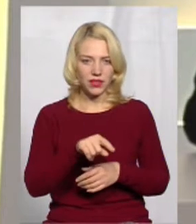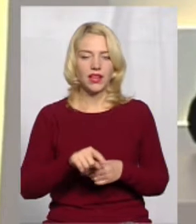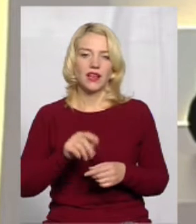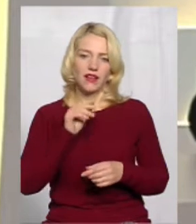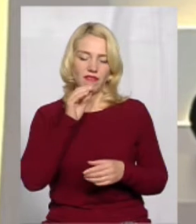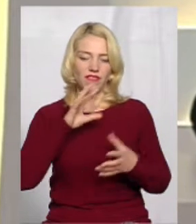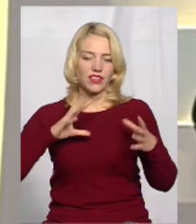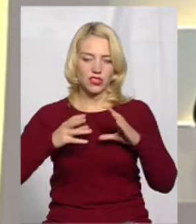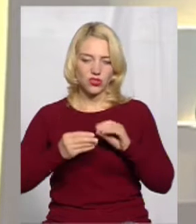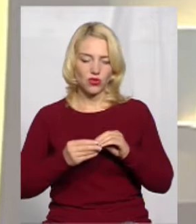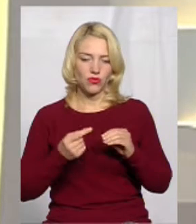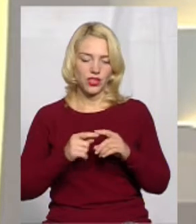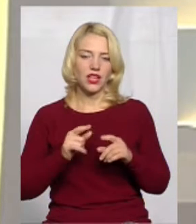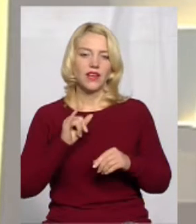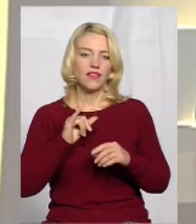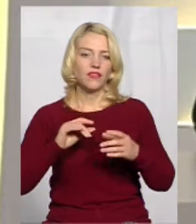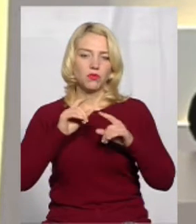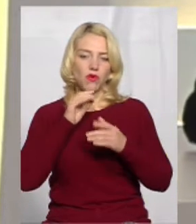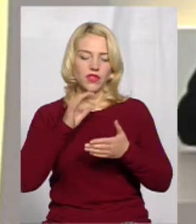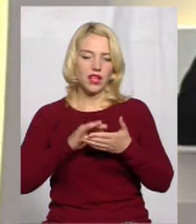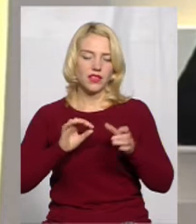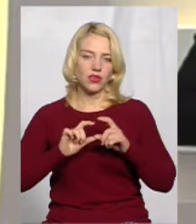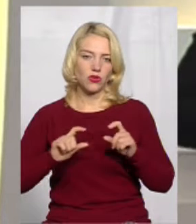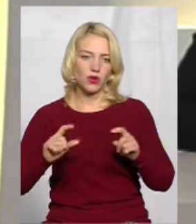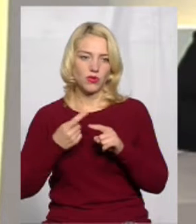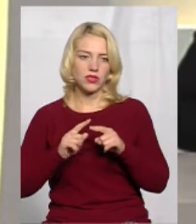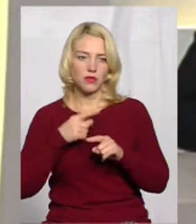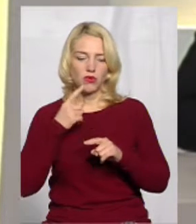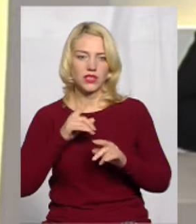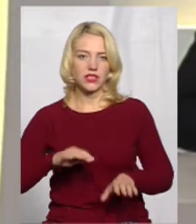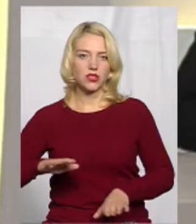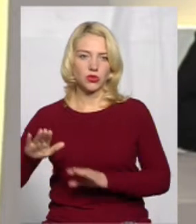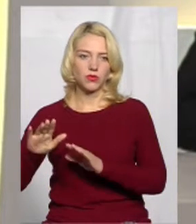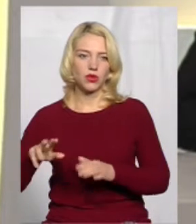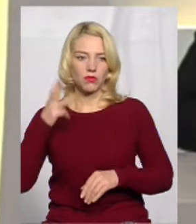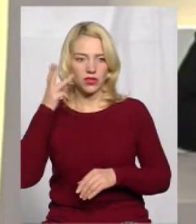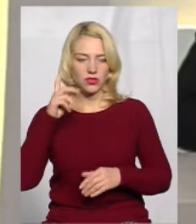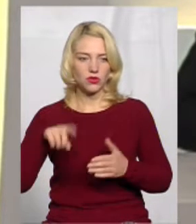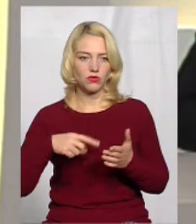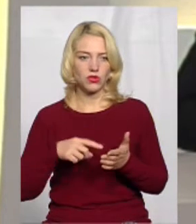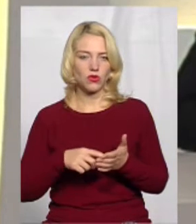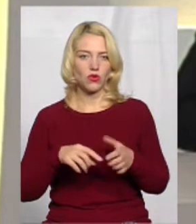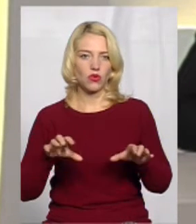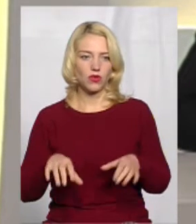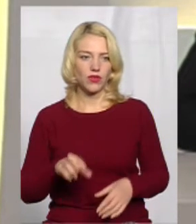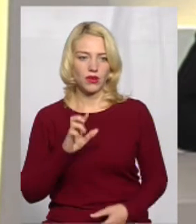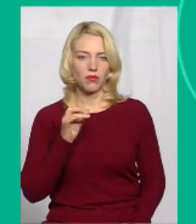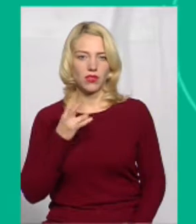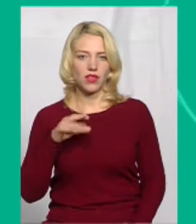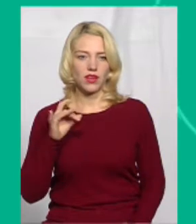органів. Про це ми поговорили з профільним заступником Хмельницького міського голови Андрієм Бондаренком.